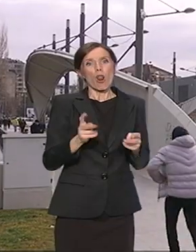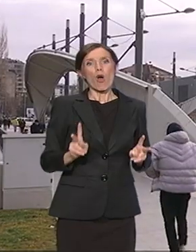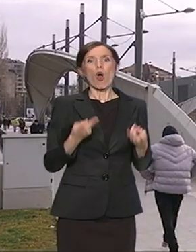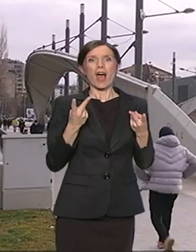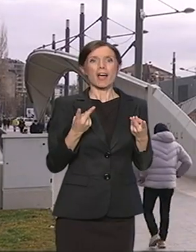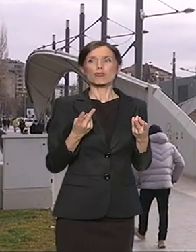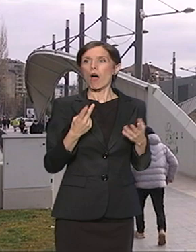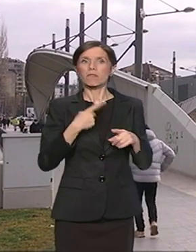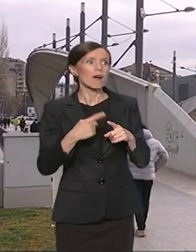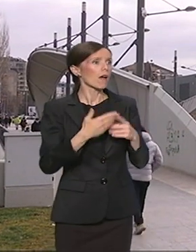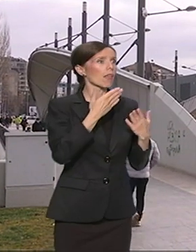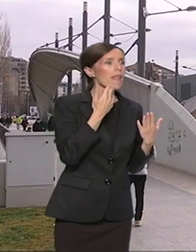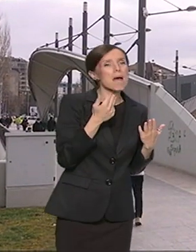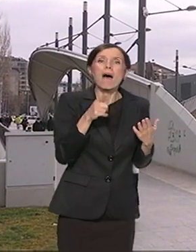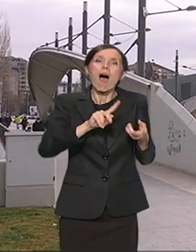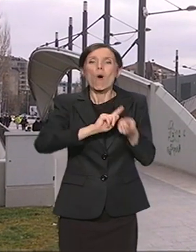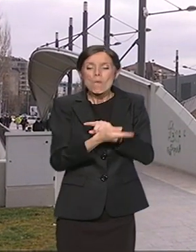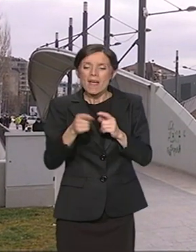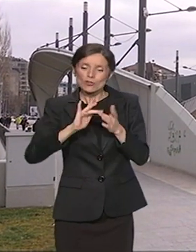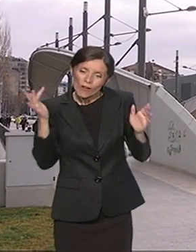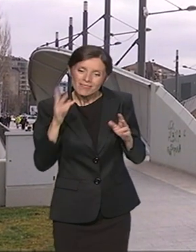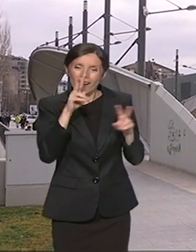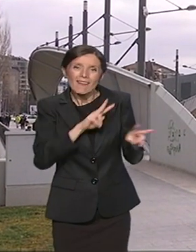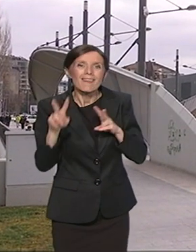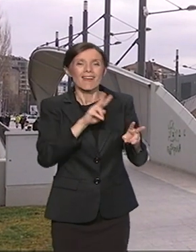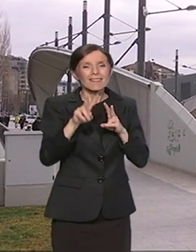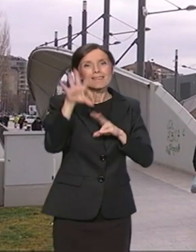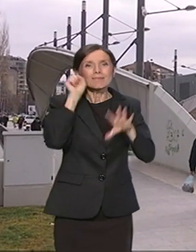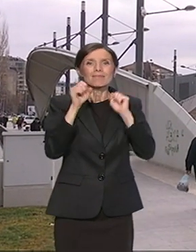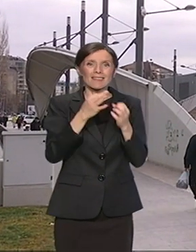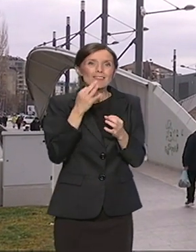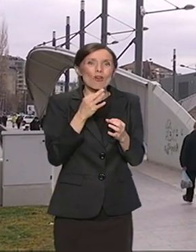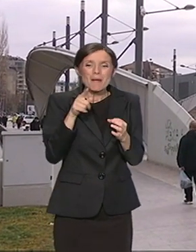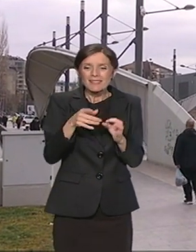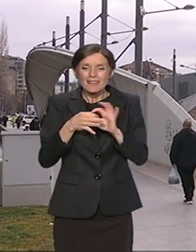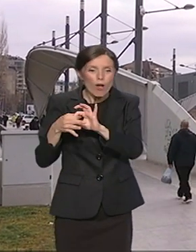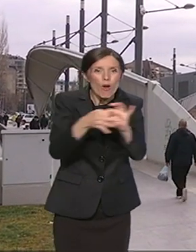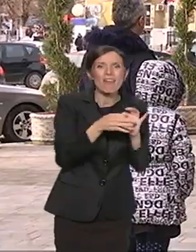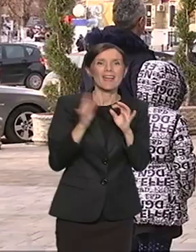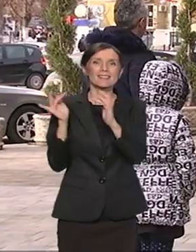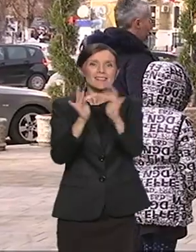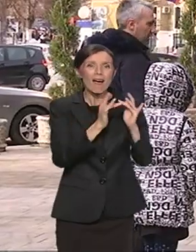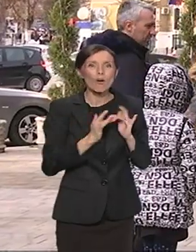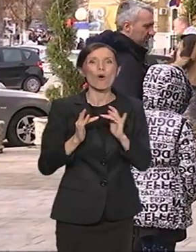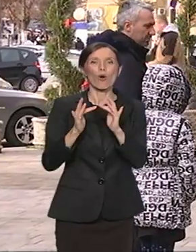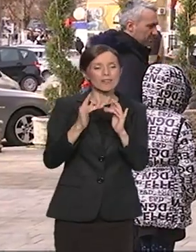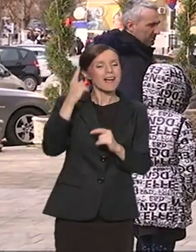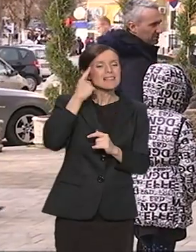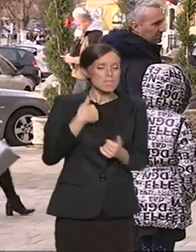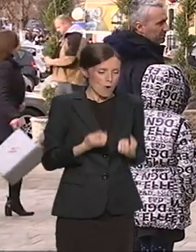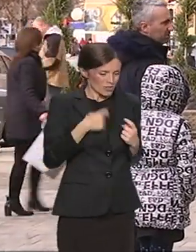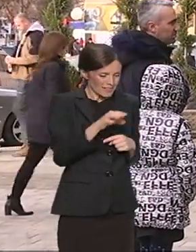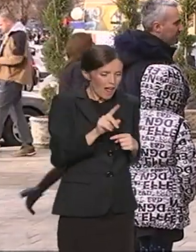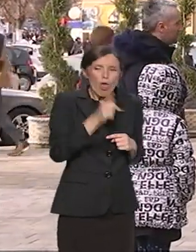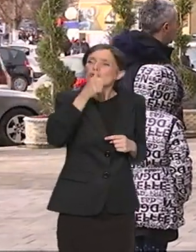nedostatak urbanih sadržaja kod mladih i mladi su praktično na taj način povezani i sa događanjima van svojih sredina.